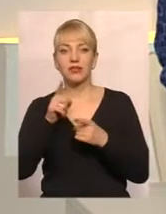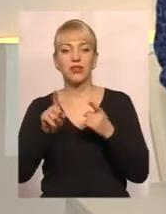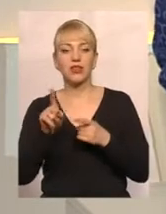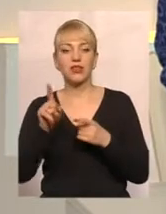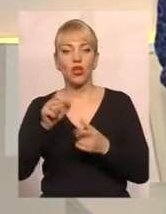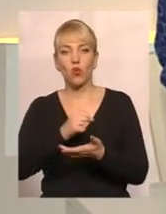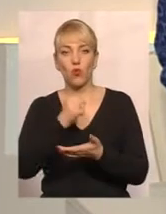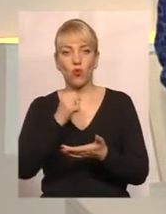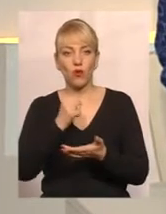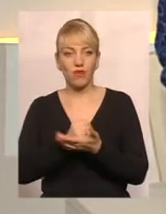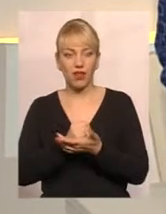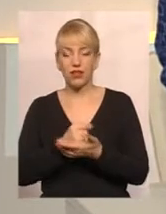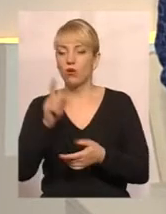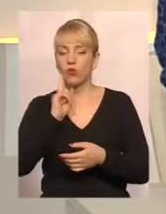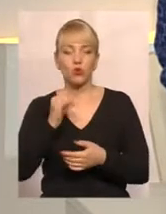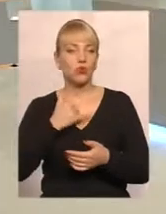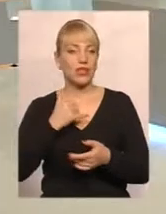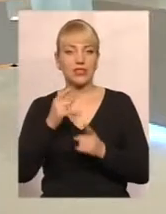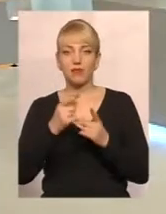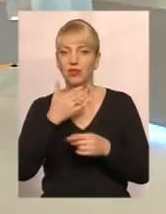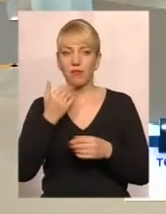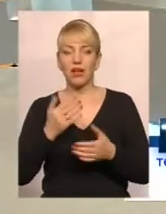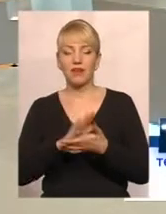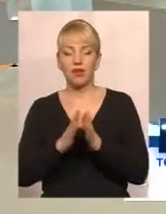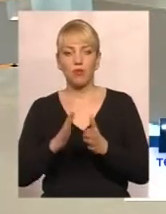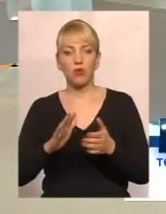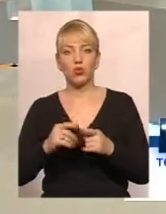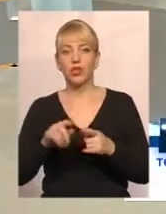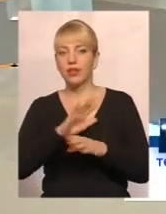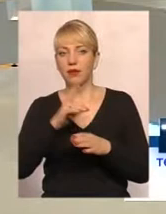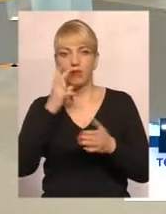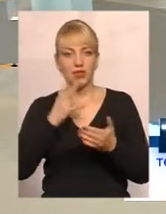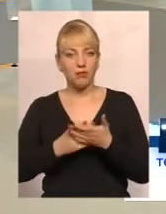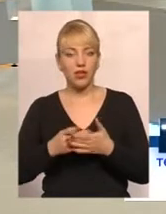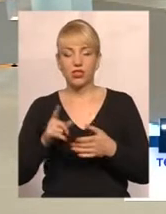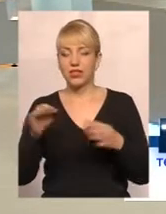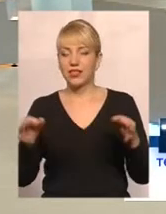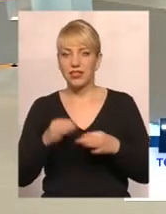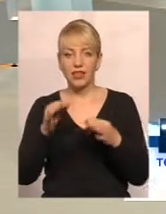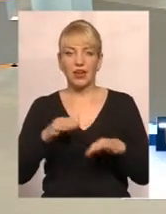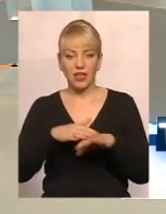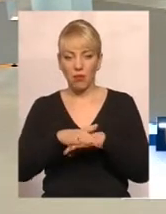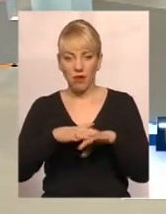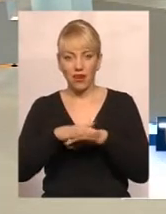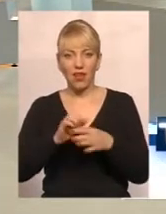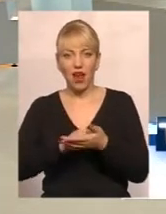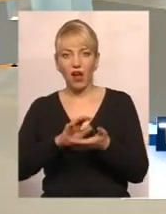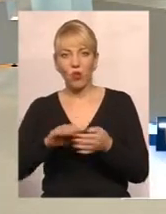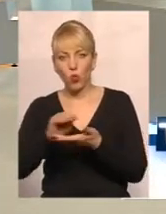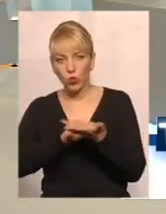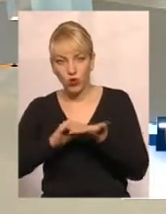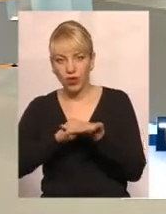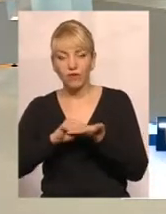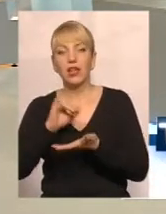допоки що в нас змін не відбувається. Тобто нашим діючим положенням не передбачено здійснення перерахунки за тою ситуацією, яка буде розвиватися